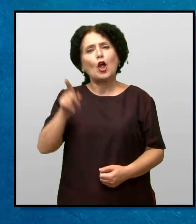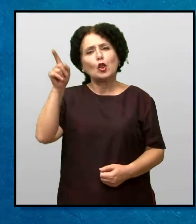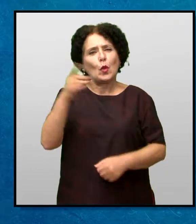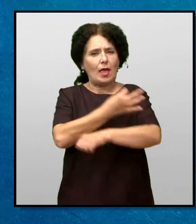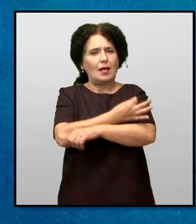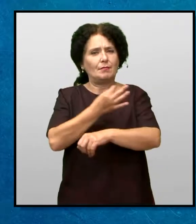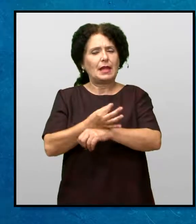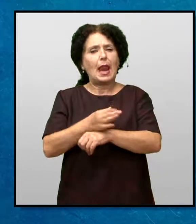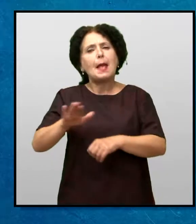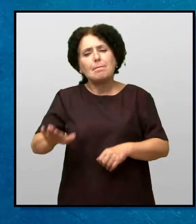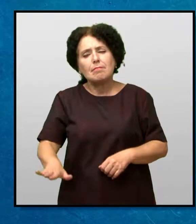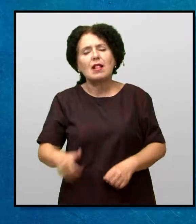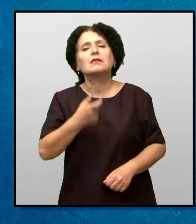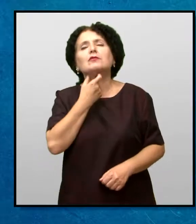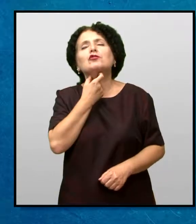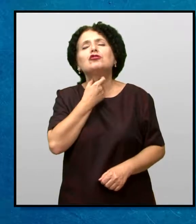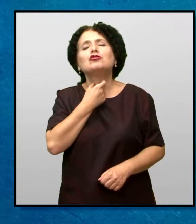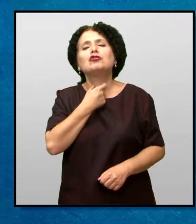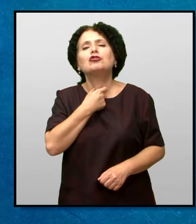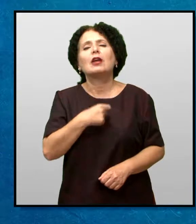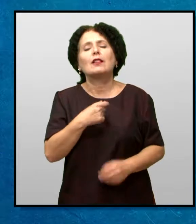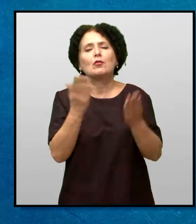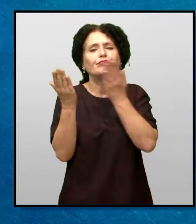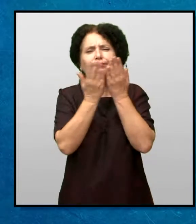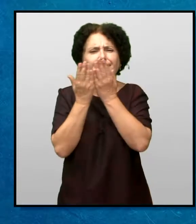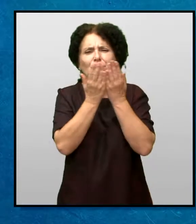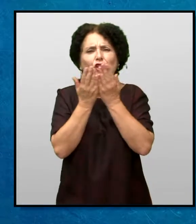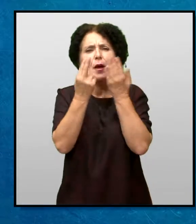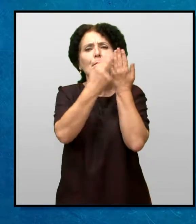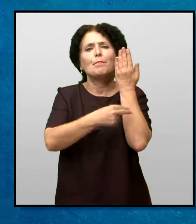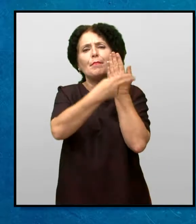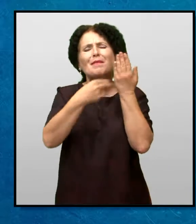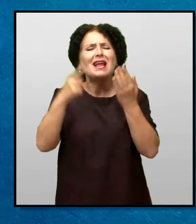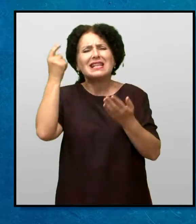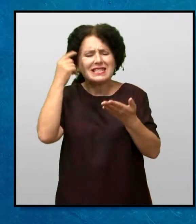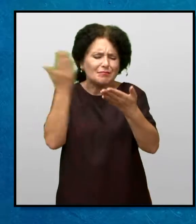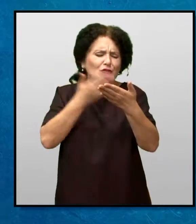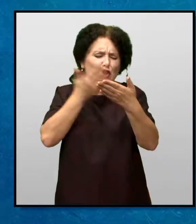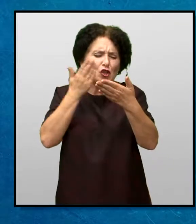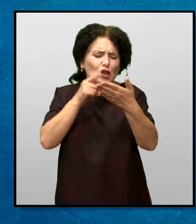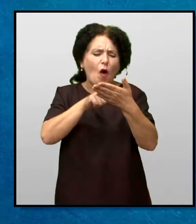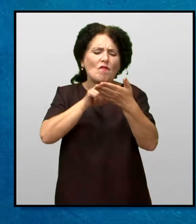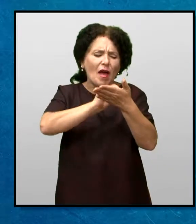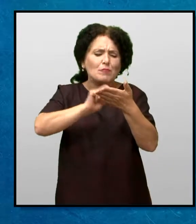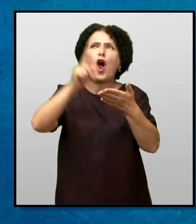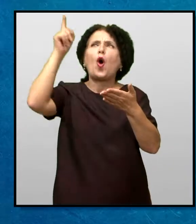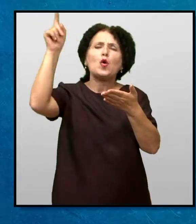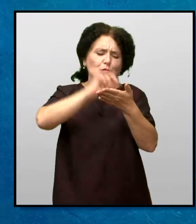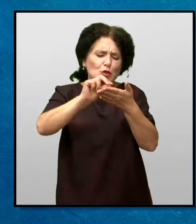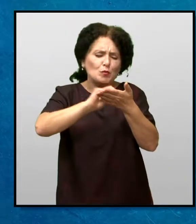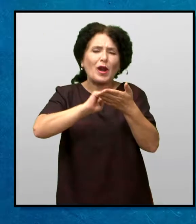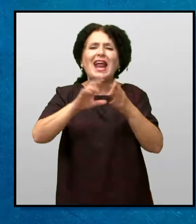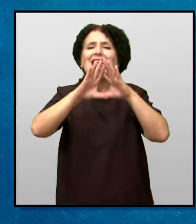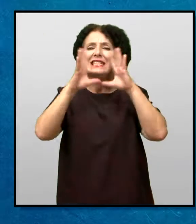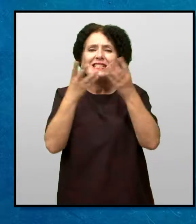Тој ден Мери жедно ја читаше библијата Таа знаеше дека тоа е Божио слово И сакаше да